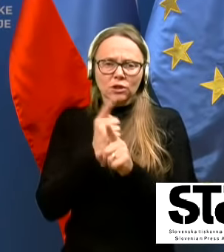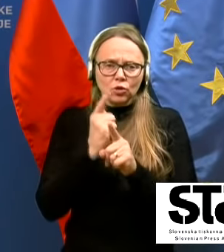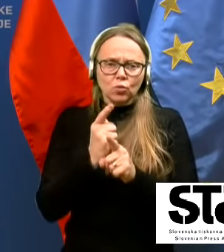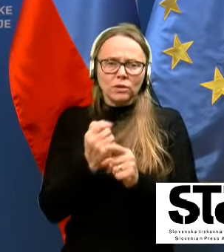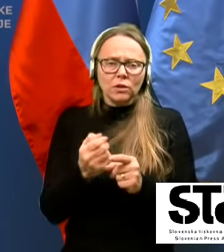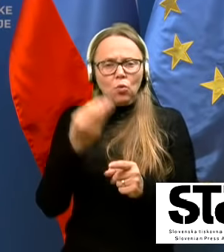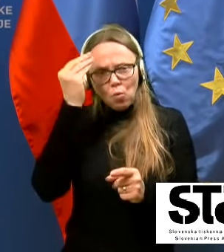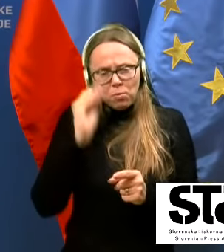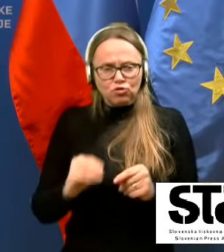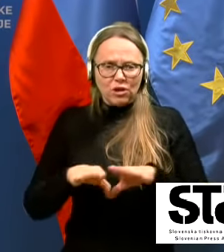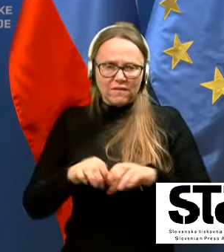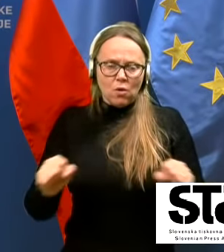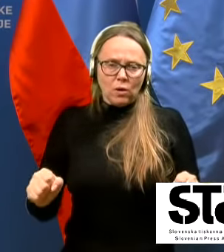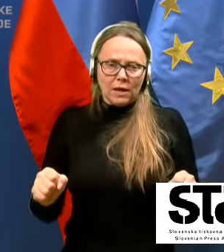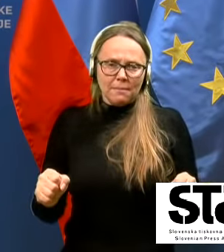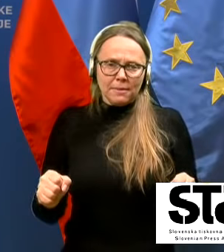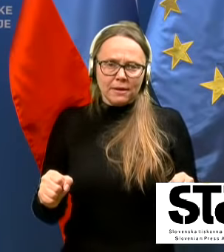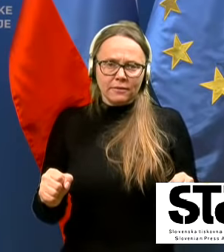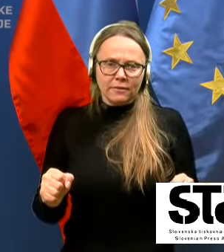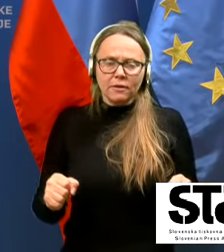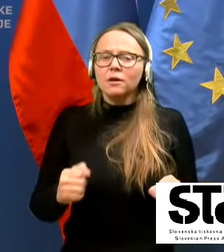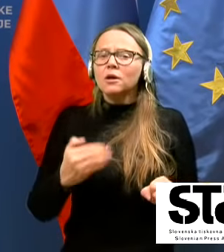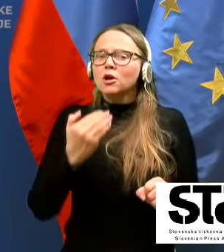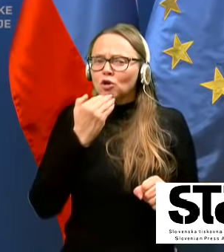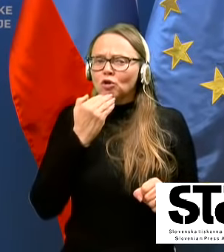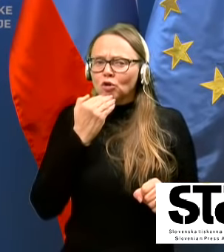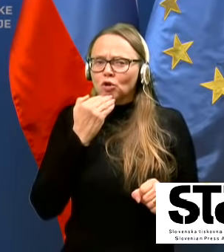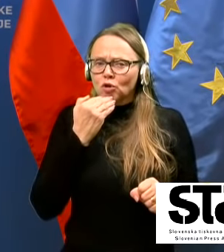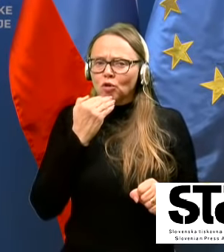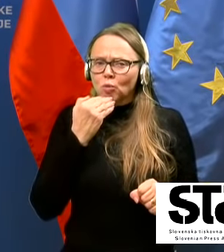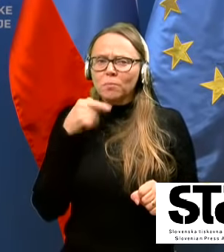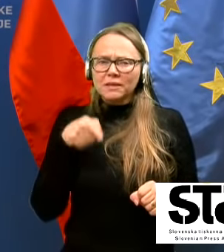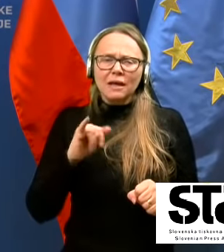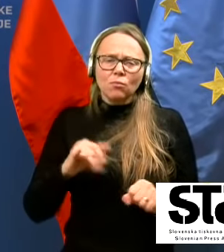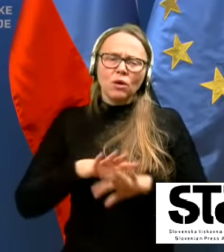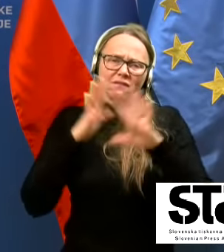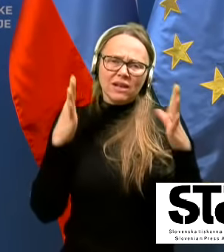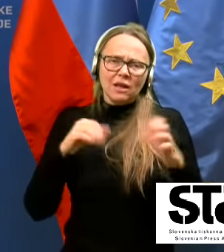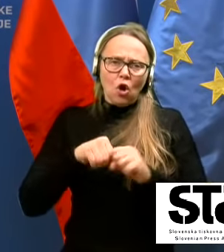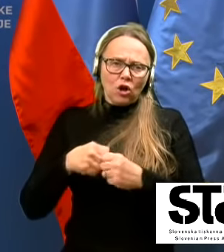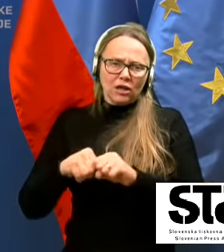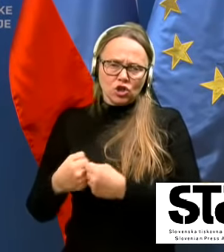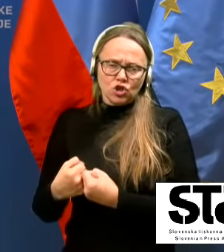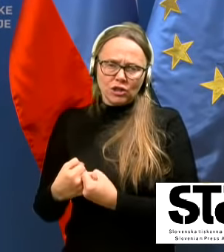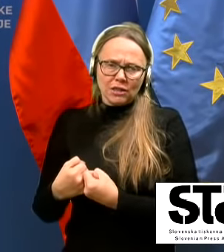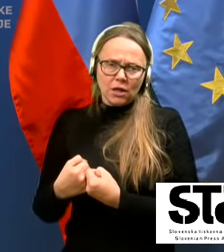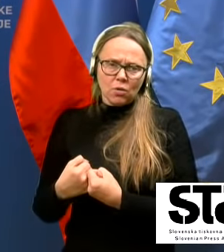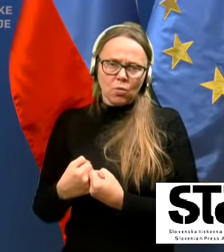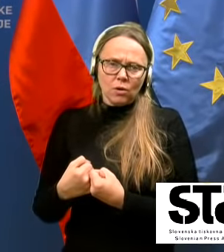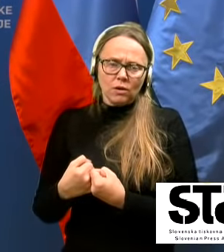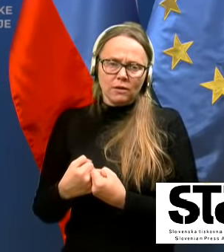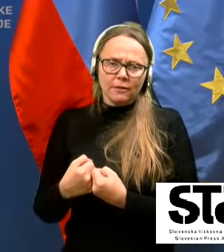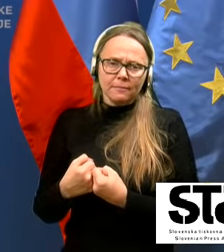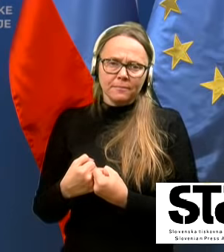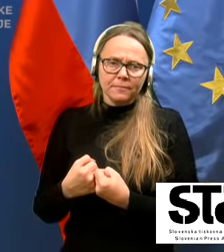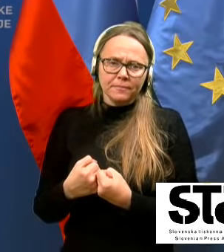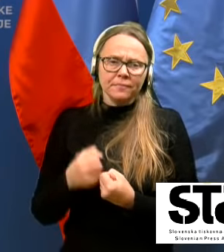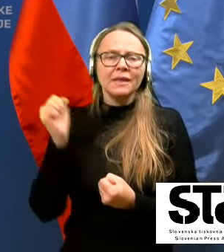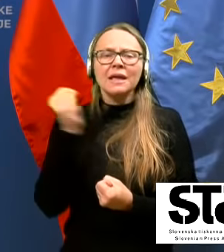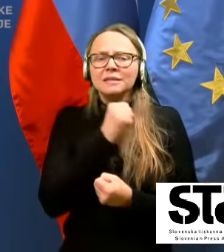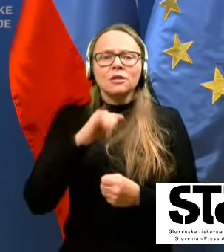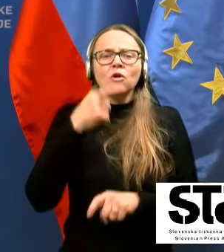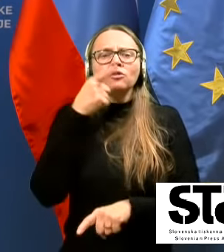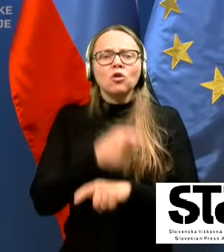Kljub v samo, sveda, je še vedno tudi kar precej kršitev in zato pač je